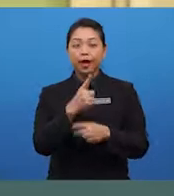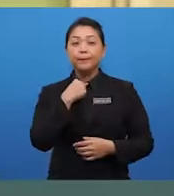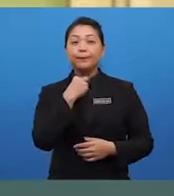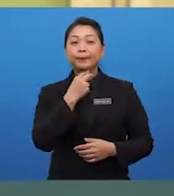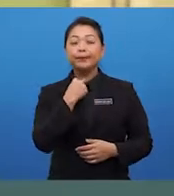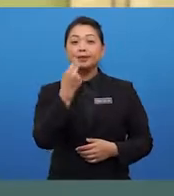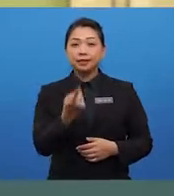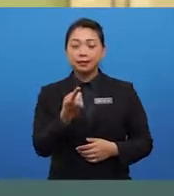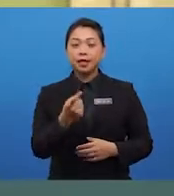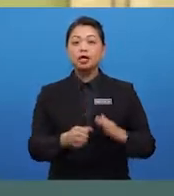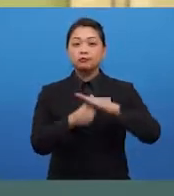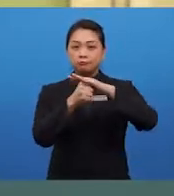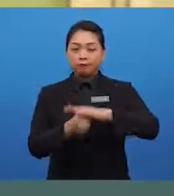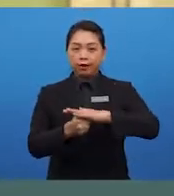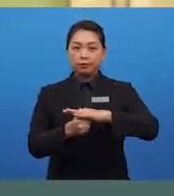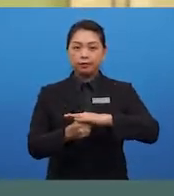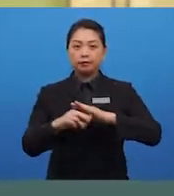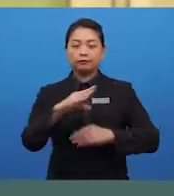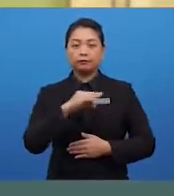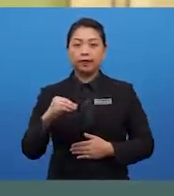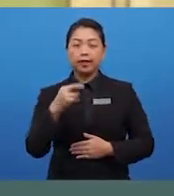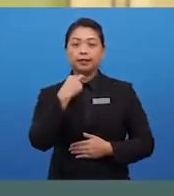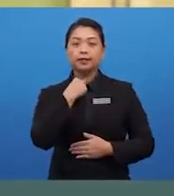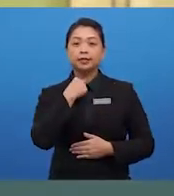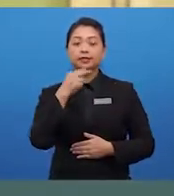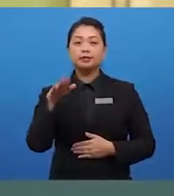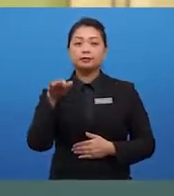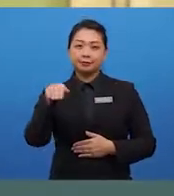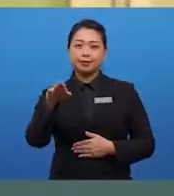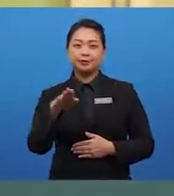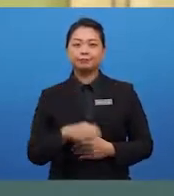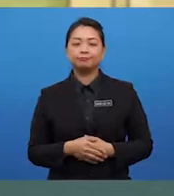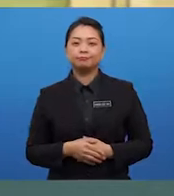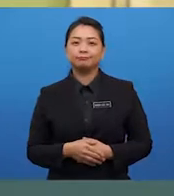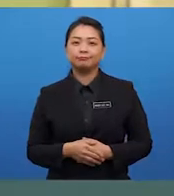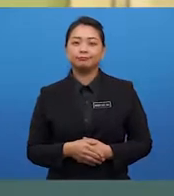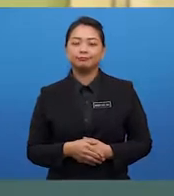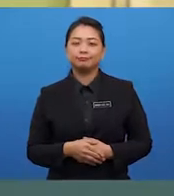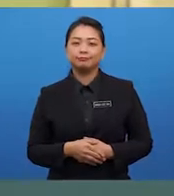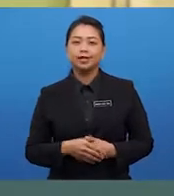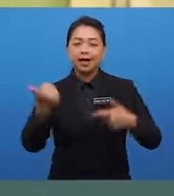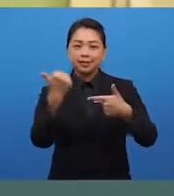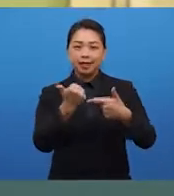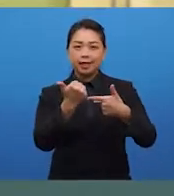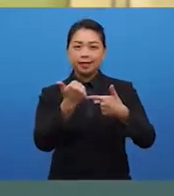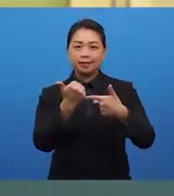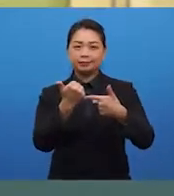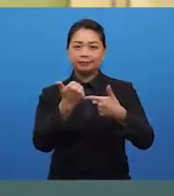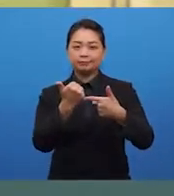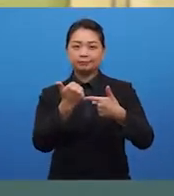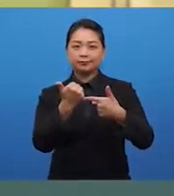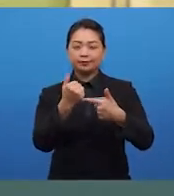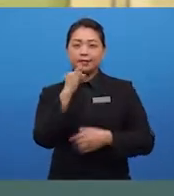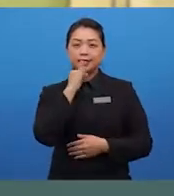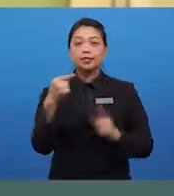stres dan intonasi yang betul. kedua, adalah